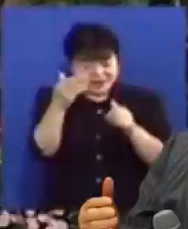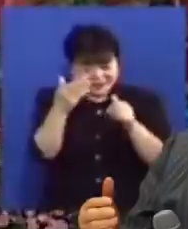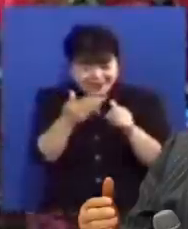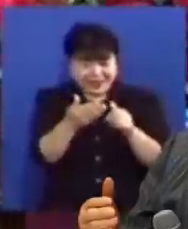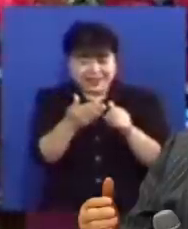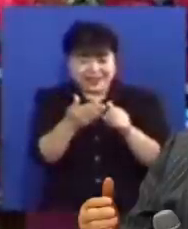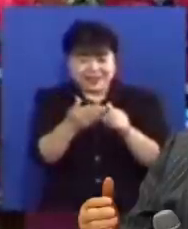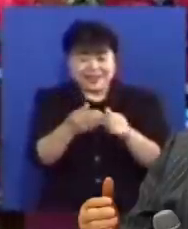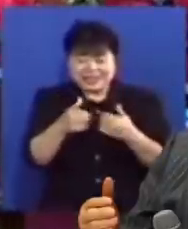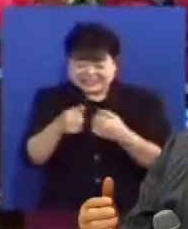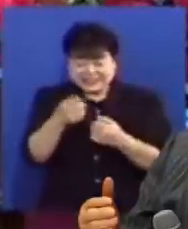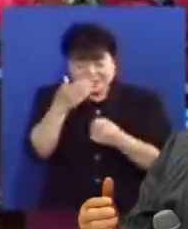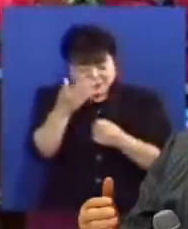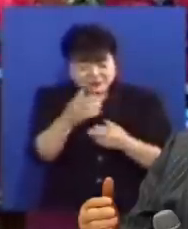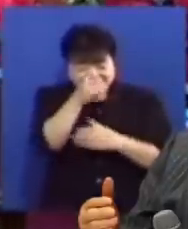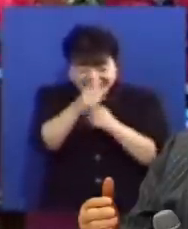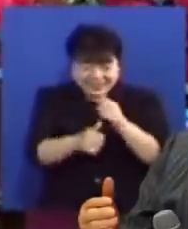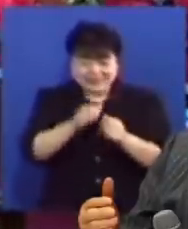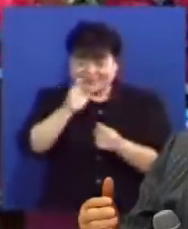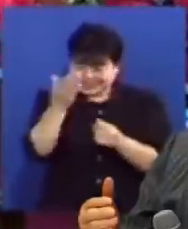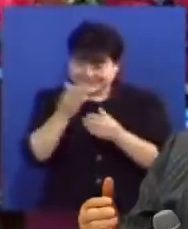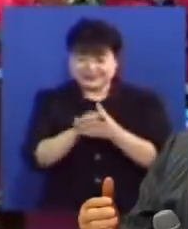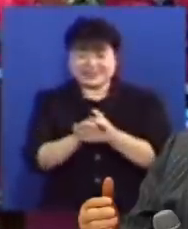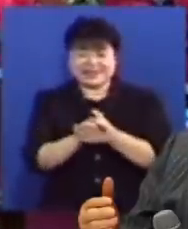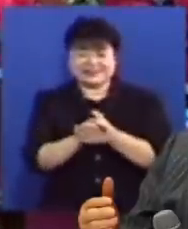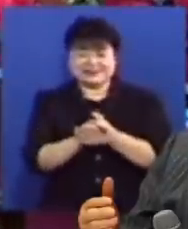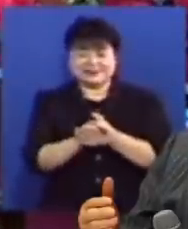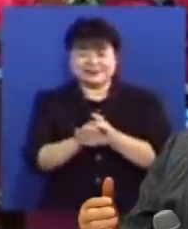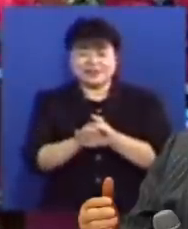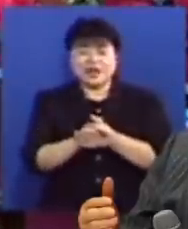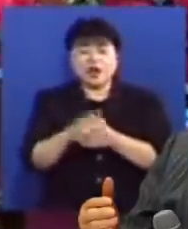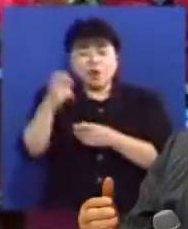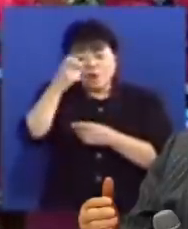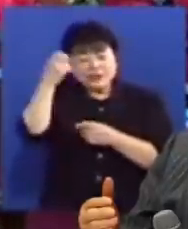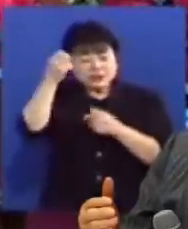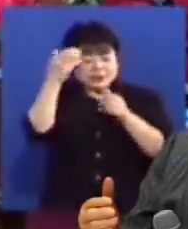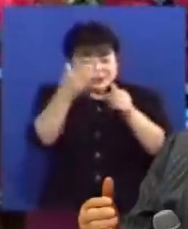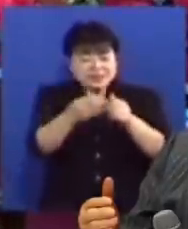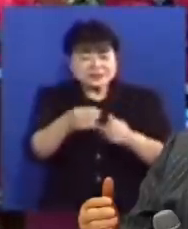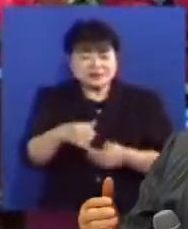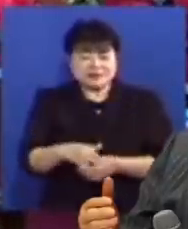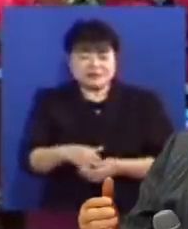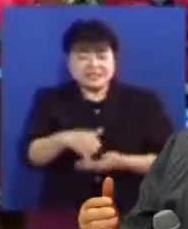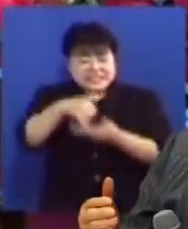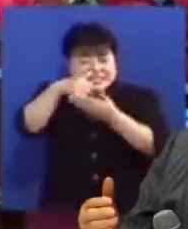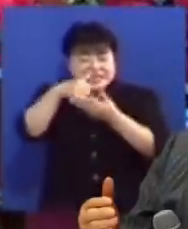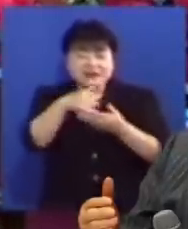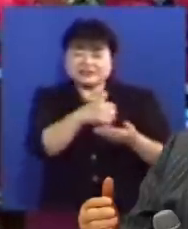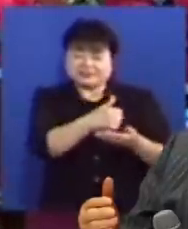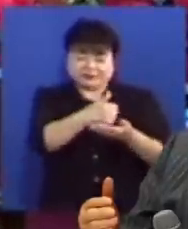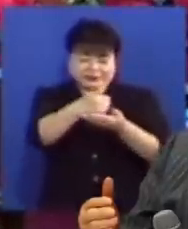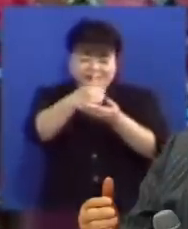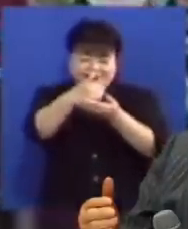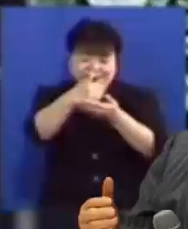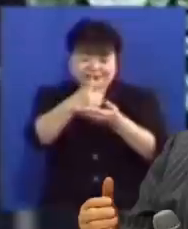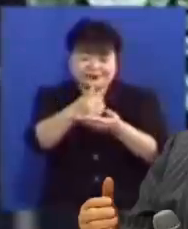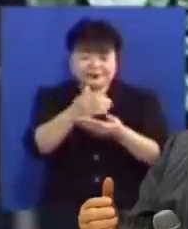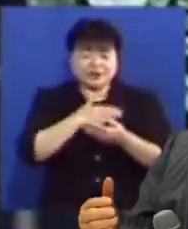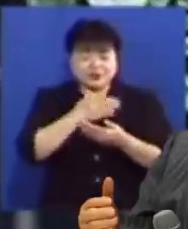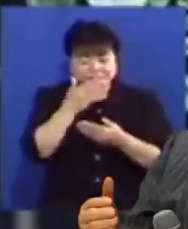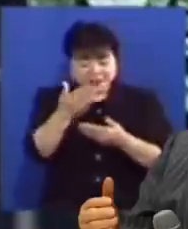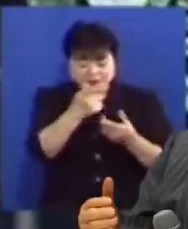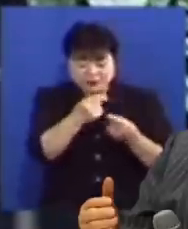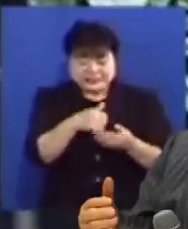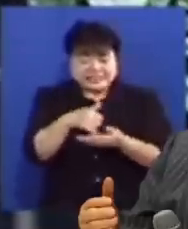상담해 주시는 하나님이신 것입니다 이 보혜사 성령은 인격적인 하나님인 것입니다 여러분과 저같이 꼭